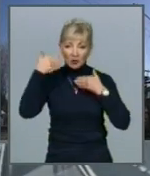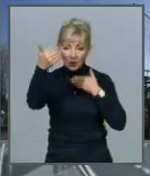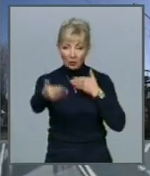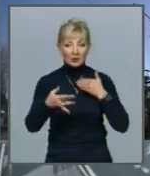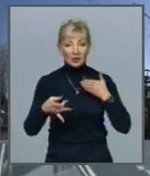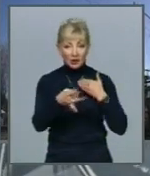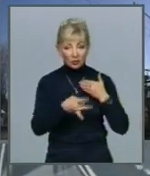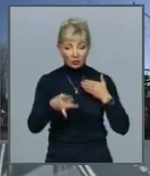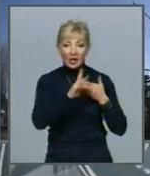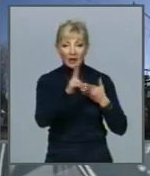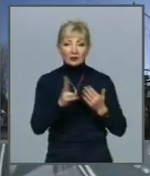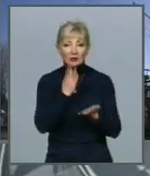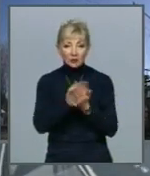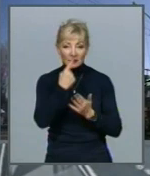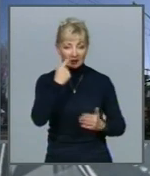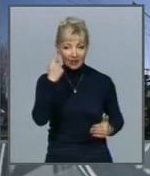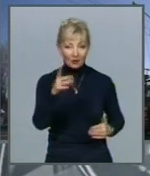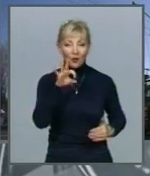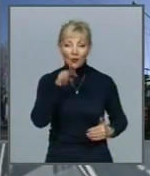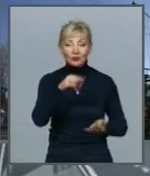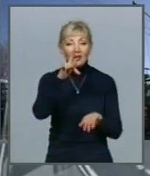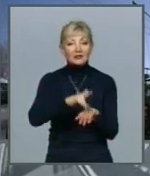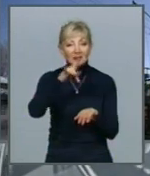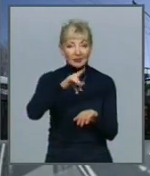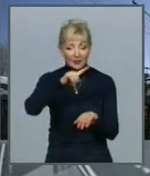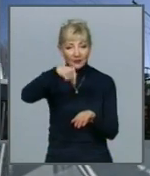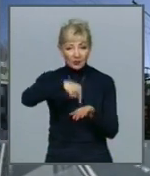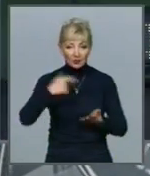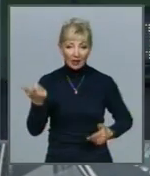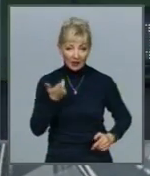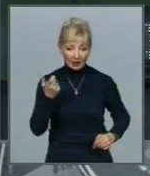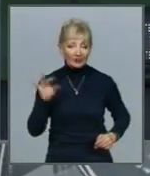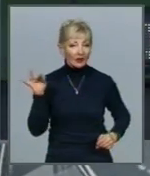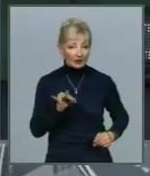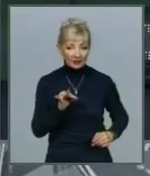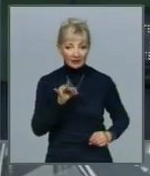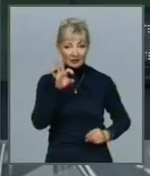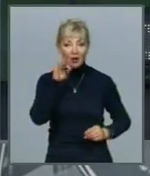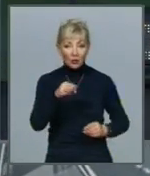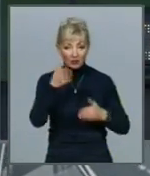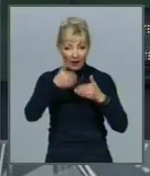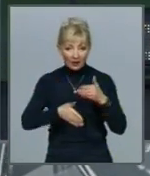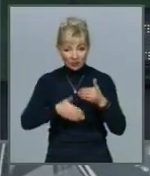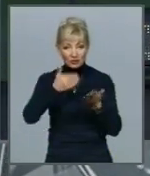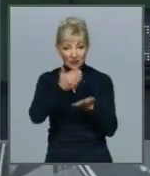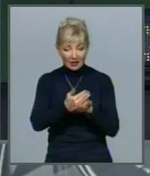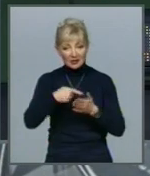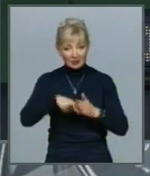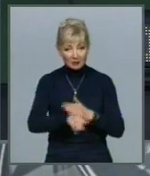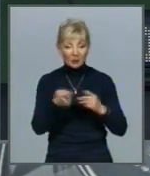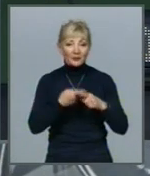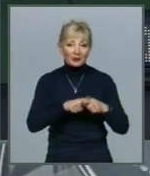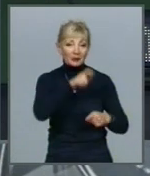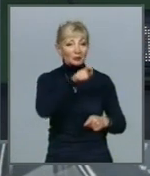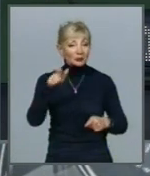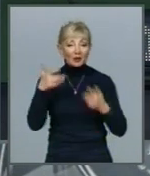знаходиться далеко від центра города Харкова і від конечній станції метрополітена Тому жителі